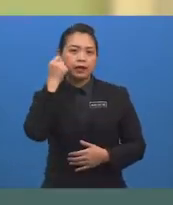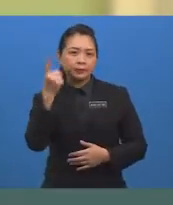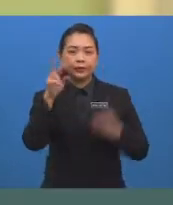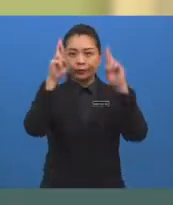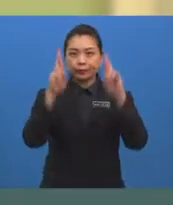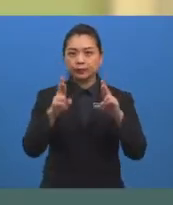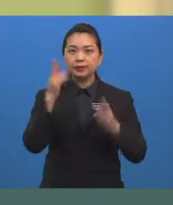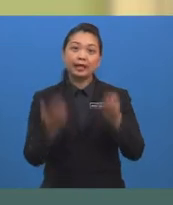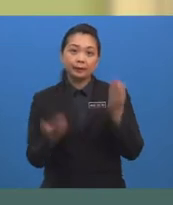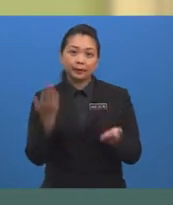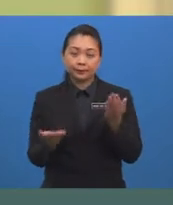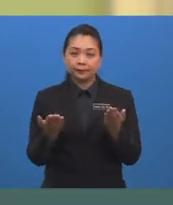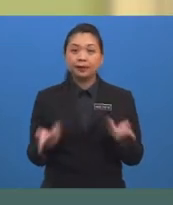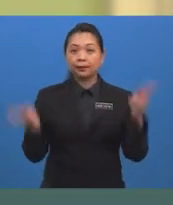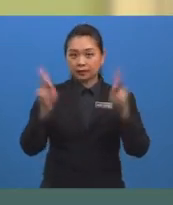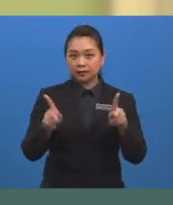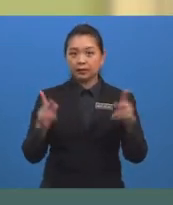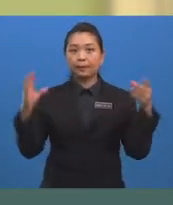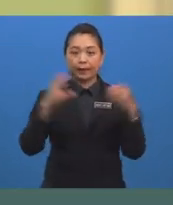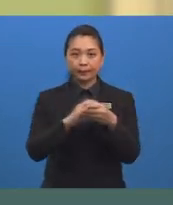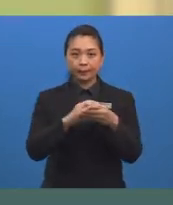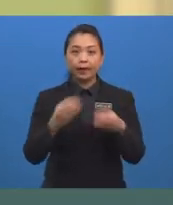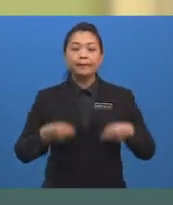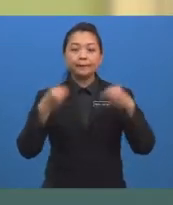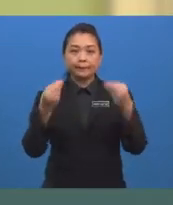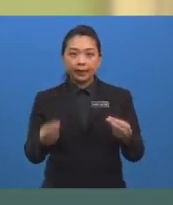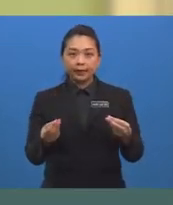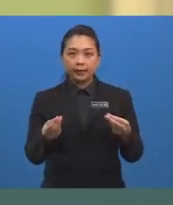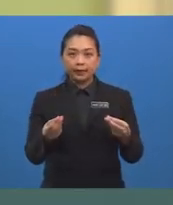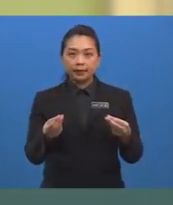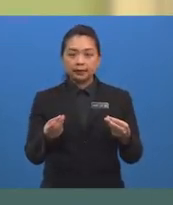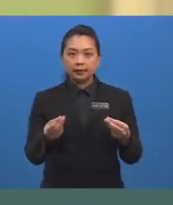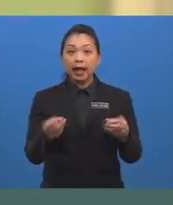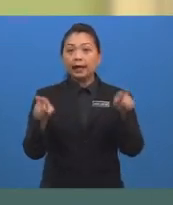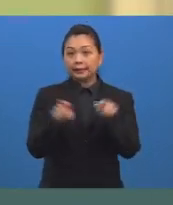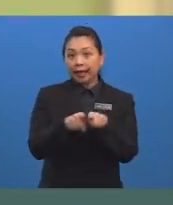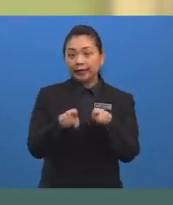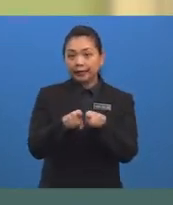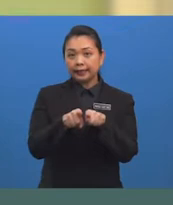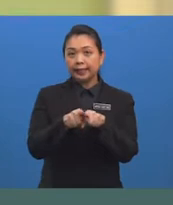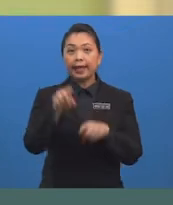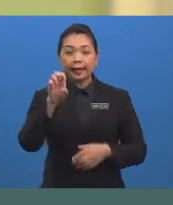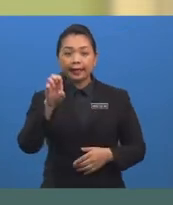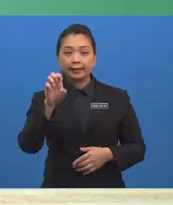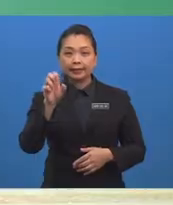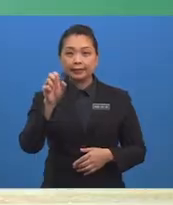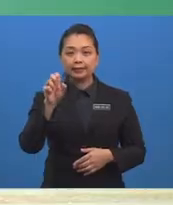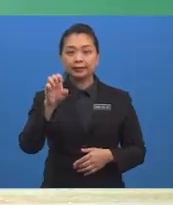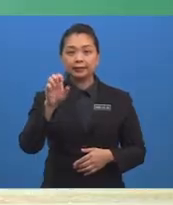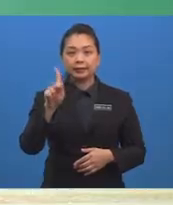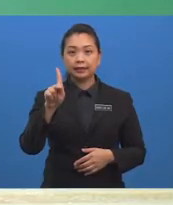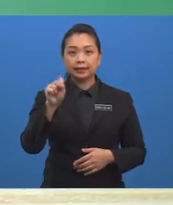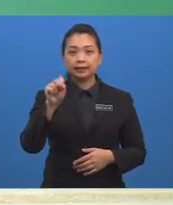rumus kebarang kalian peristiwa bergabung Bagi peristiwa saling eksklusif dan tidak saling eksklusif